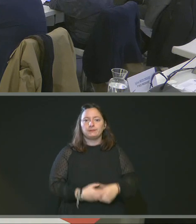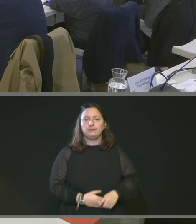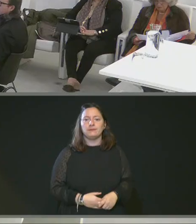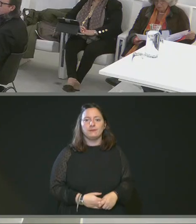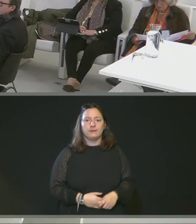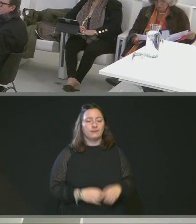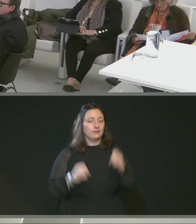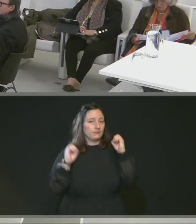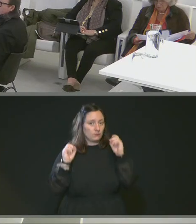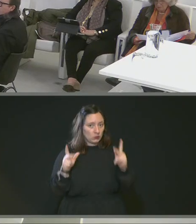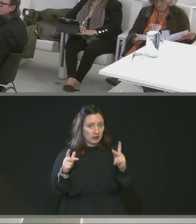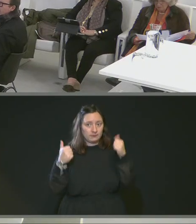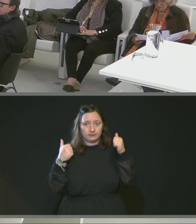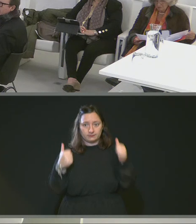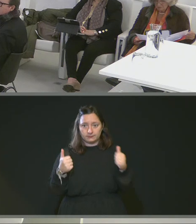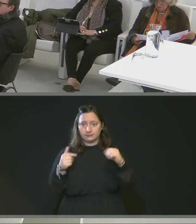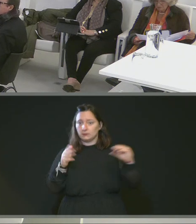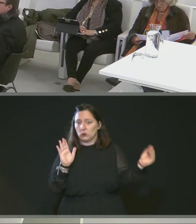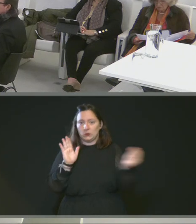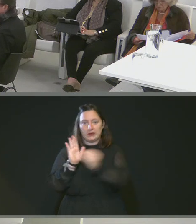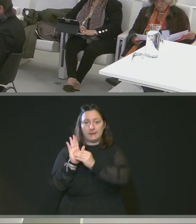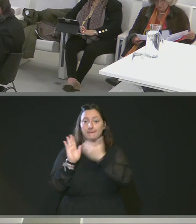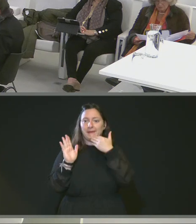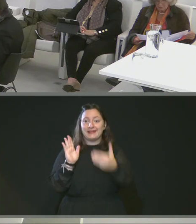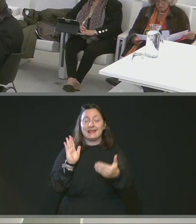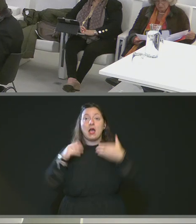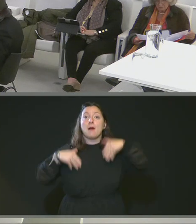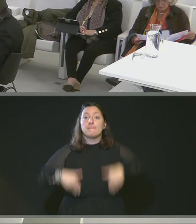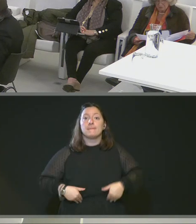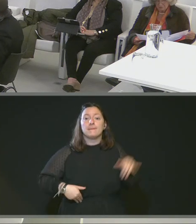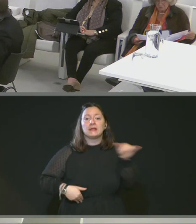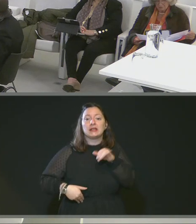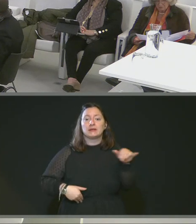Très bien, c'est bon, c'est noté. Merci, qui s'abstient.